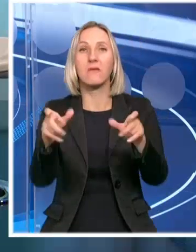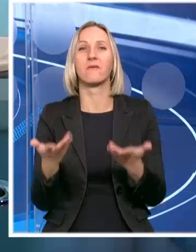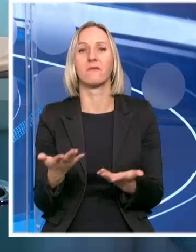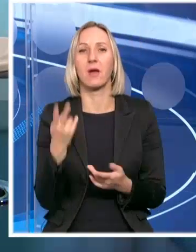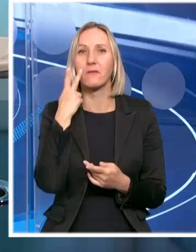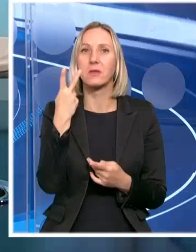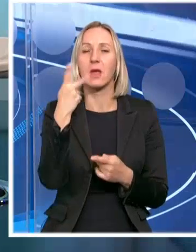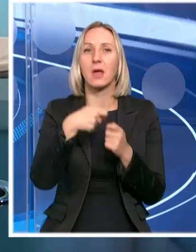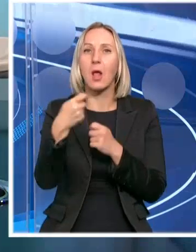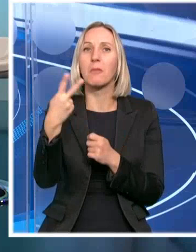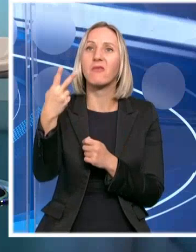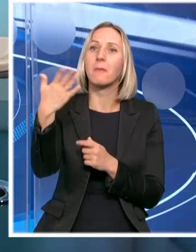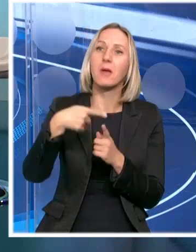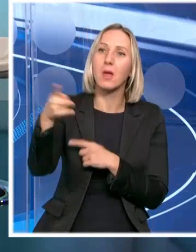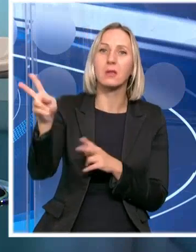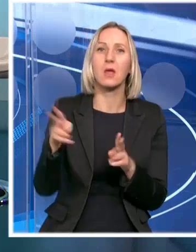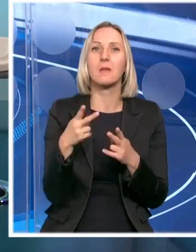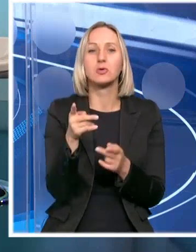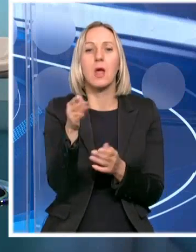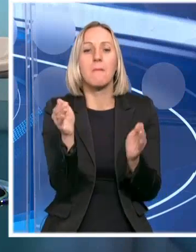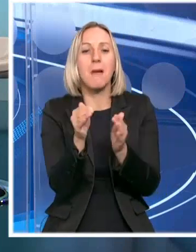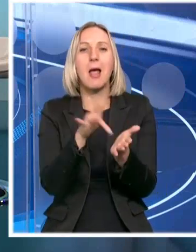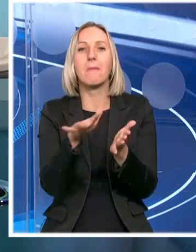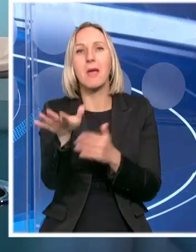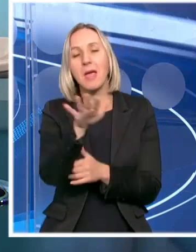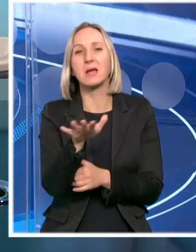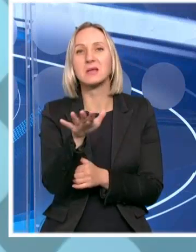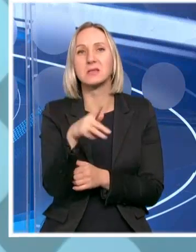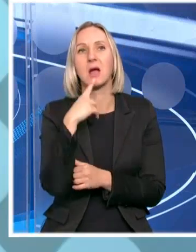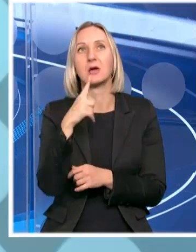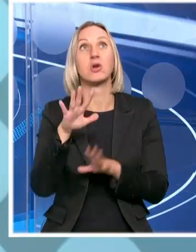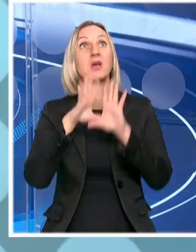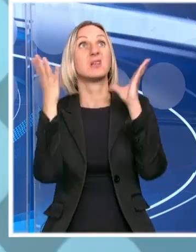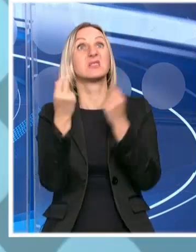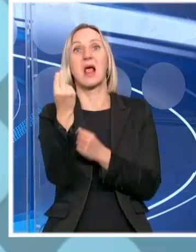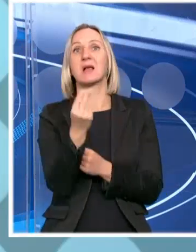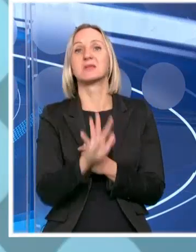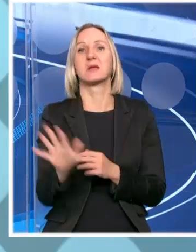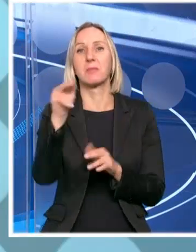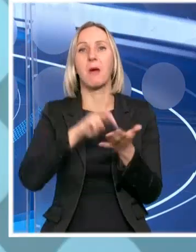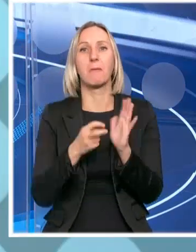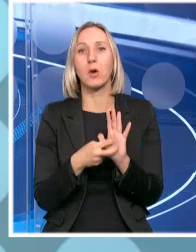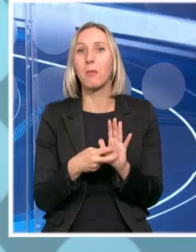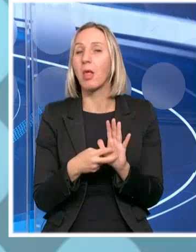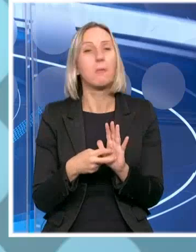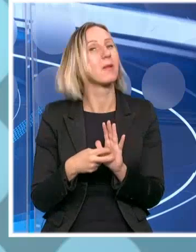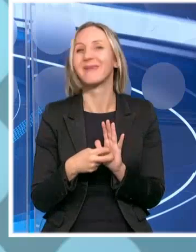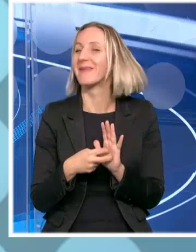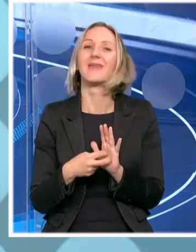kilometar, dva, pet i ne možete na bazi mikrolokacija praviti percepciju da je u celoj Srbiji postoji problem. U Srbiji ne da